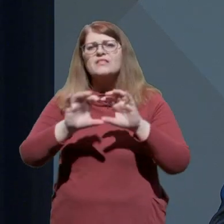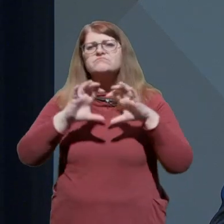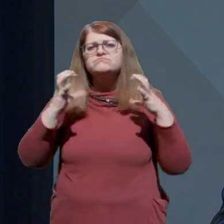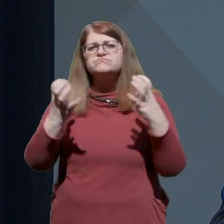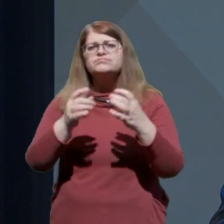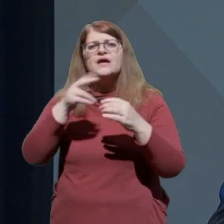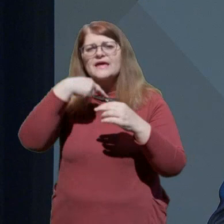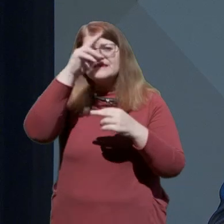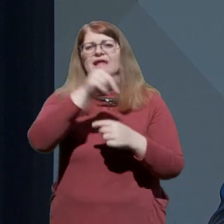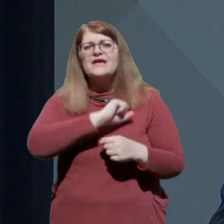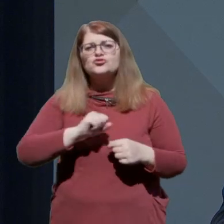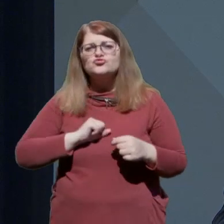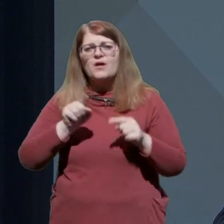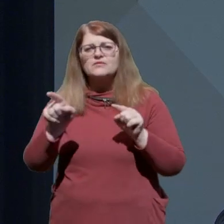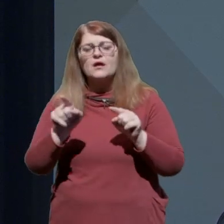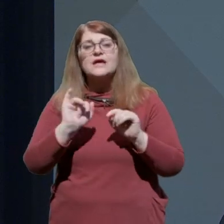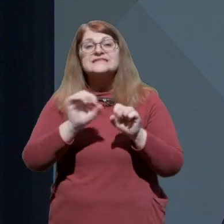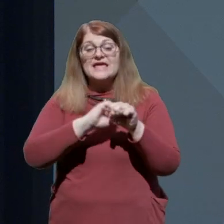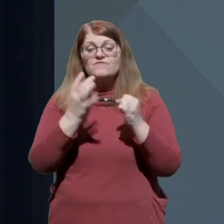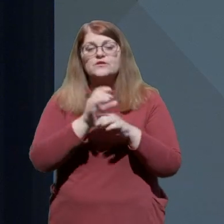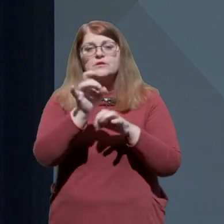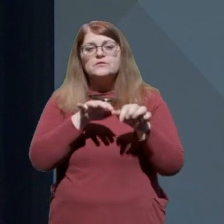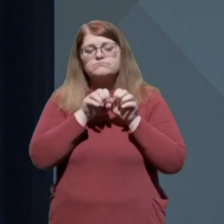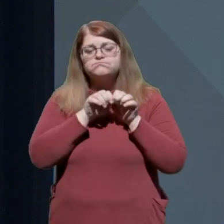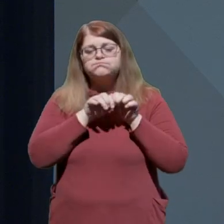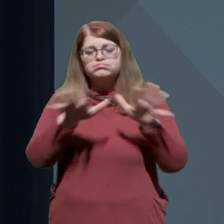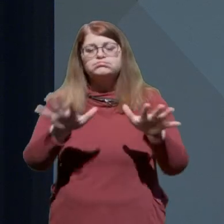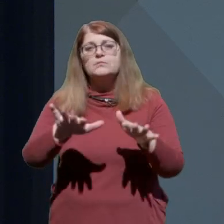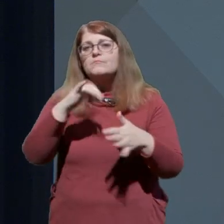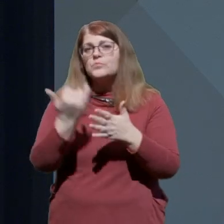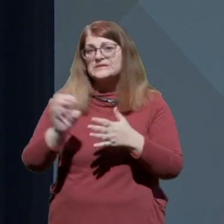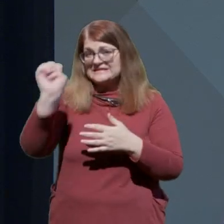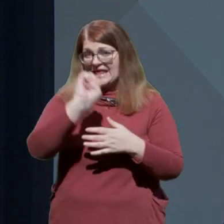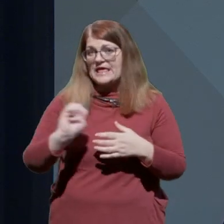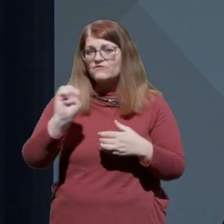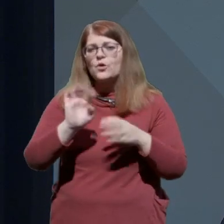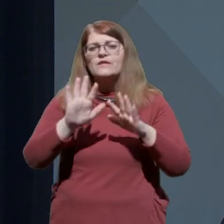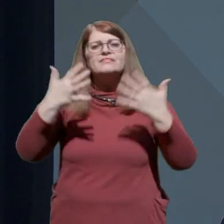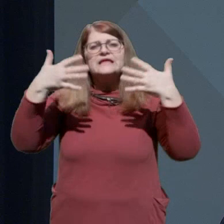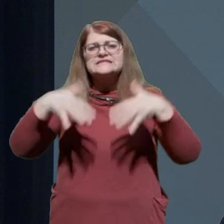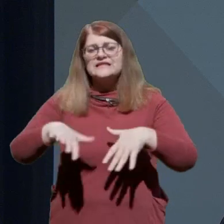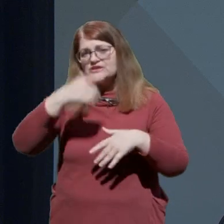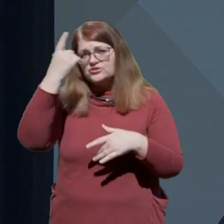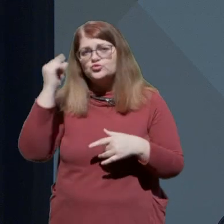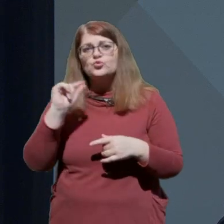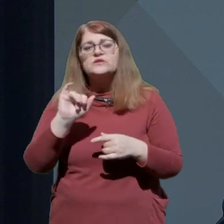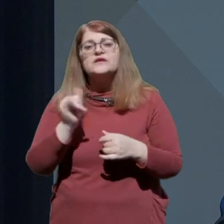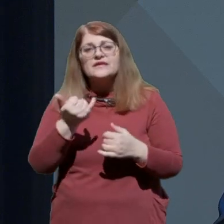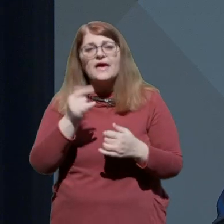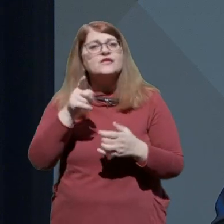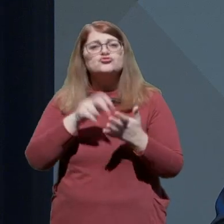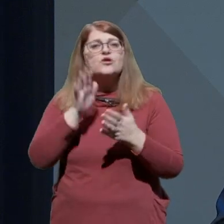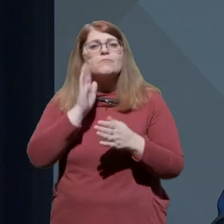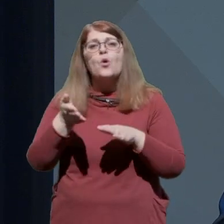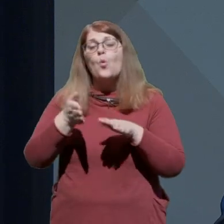Italiji in Španiji se je virus pospešen razširil po celi Evropi in na deset tisoč ljudi je in še bo umrlo